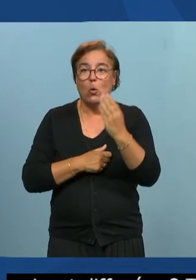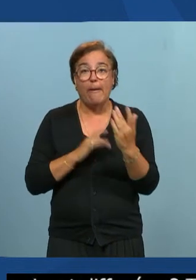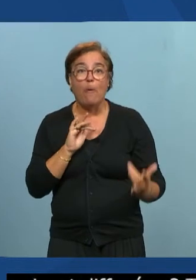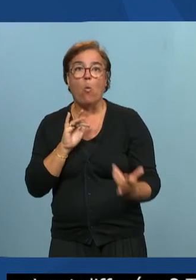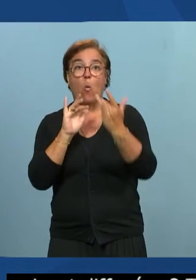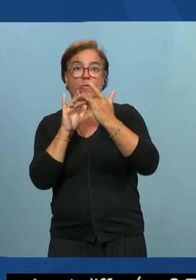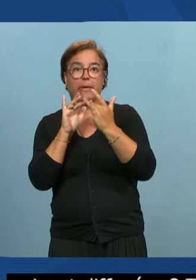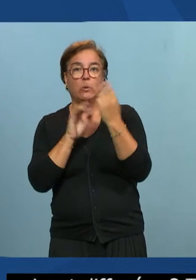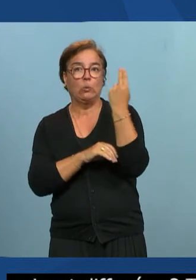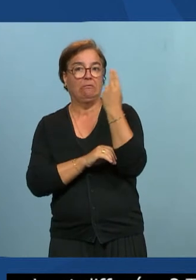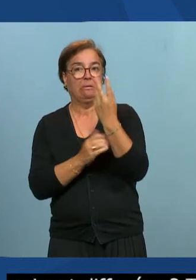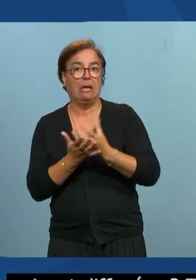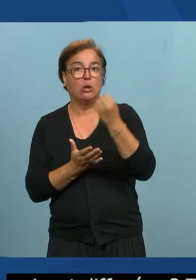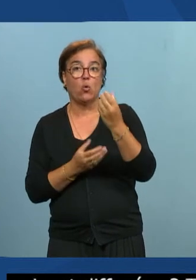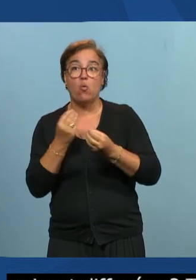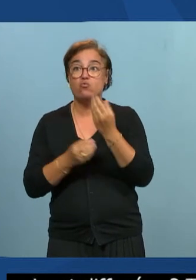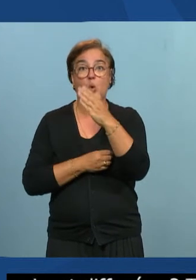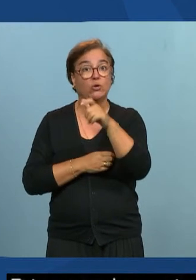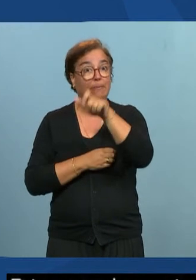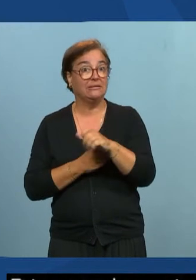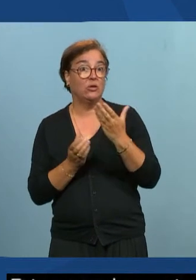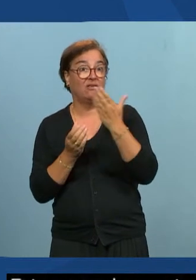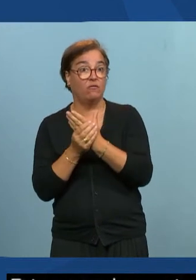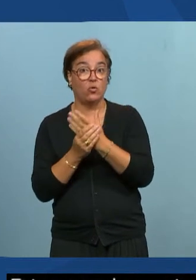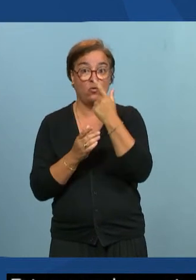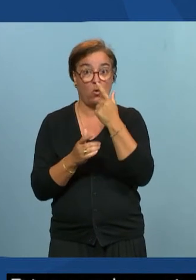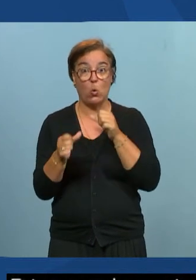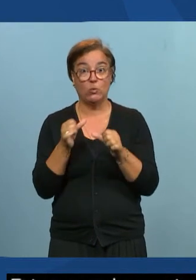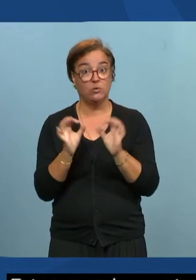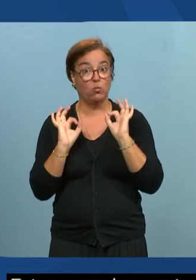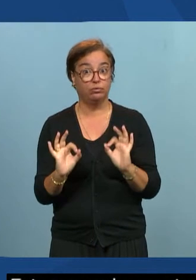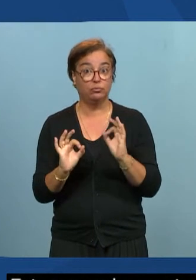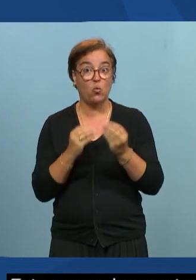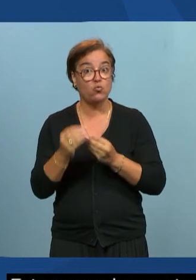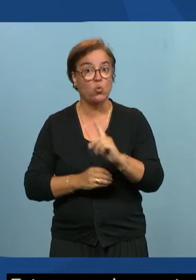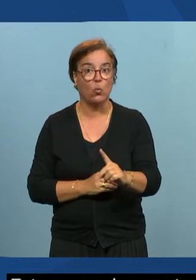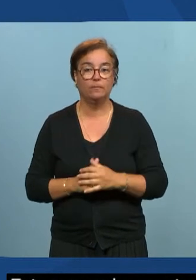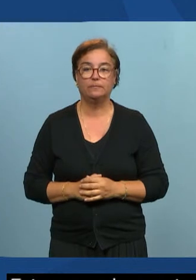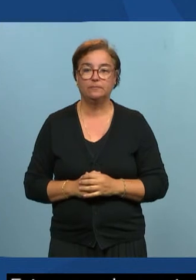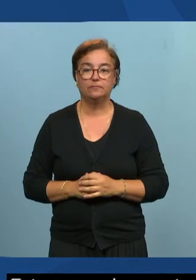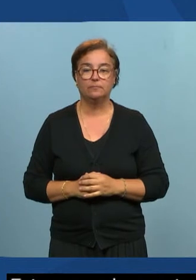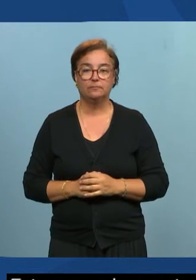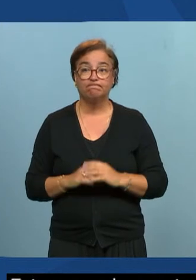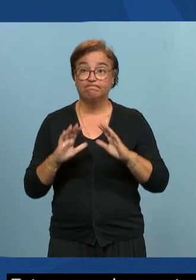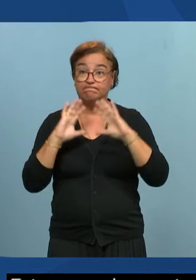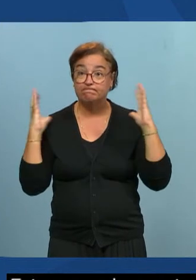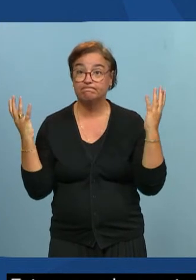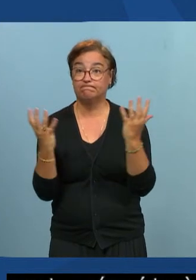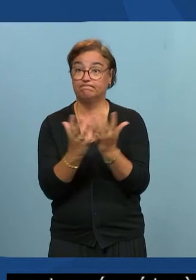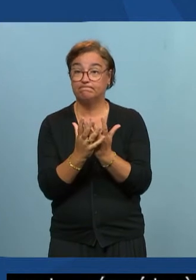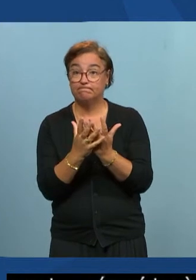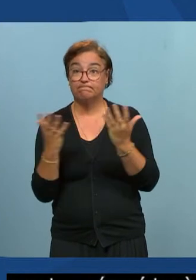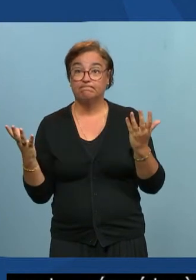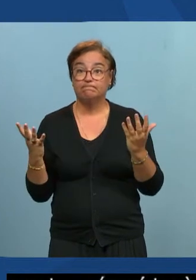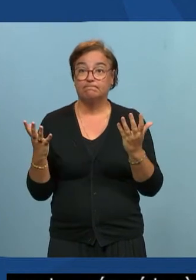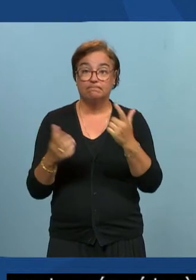'Université de la Réunion ou d'autres intervenants, est-ce que vous serez dans des bonnes conditions pour le faire ? Tout ça nous décrit tout un tas d'opérations dans